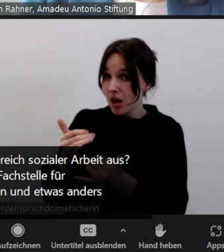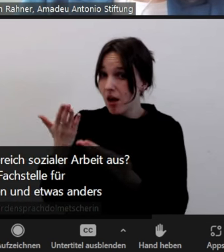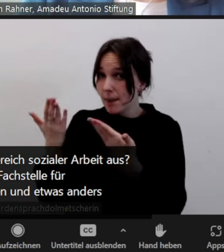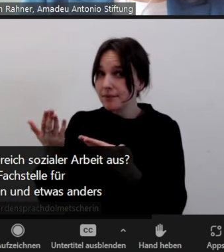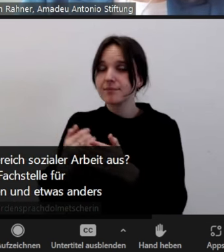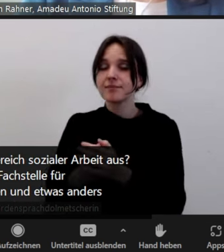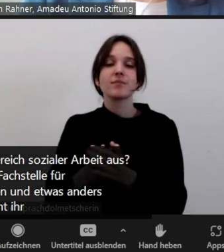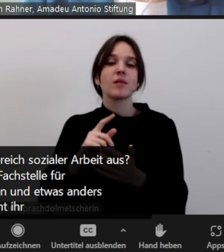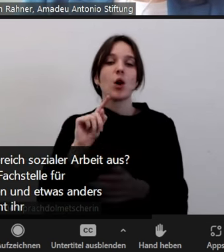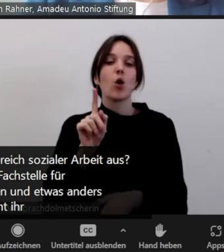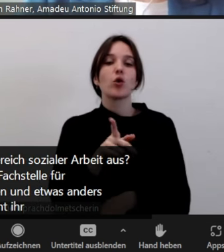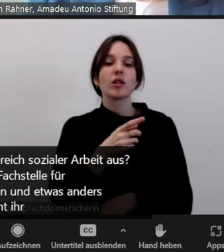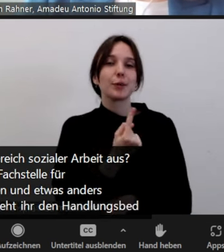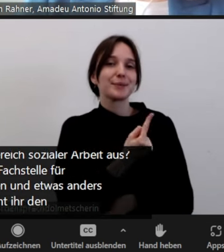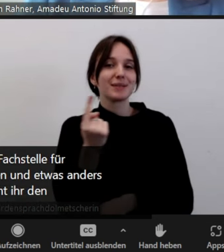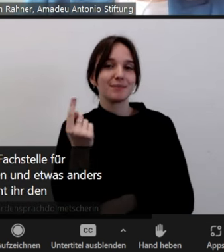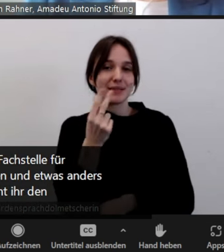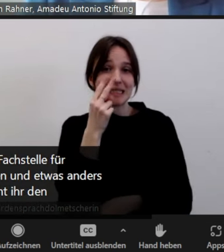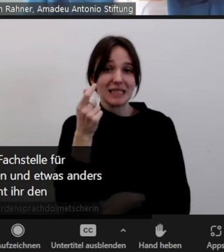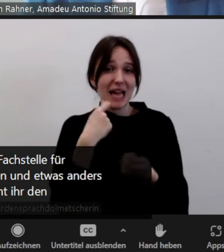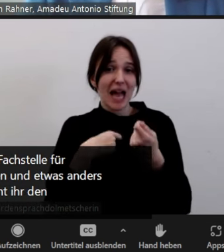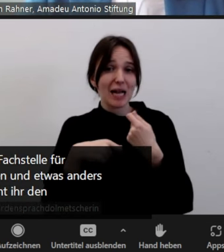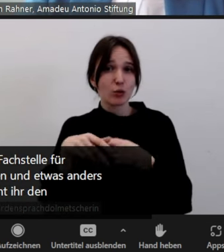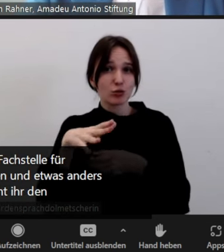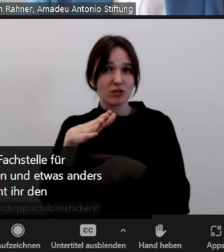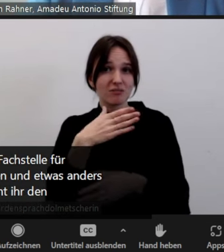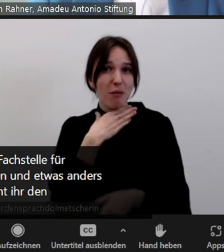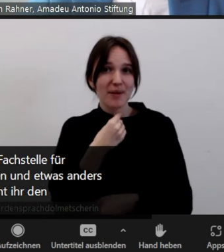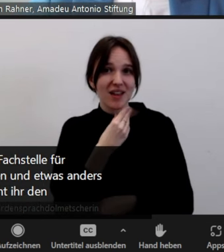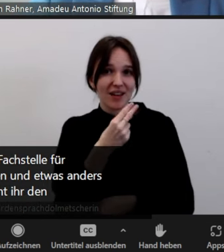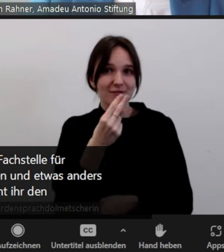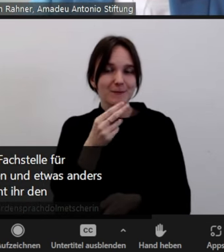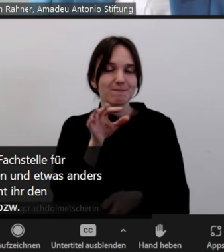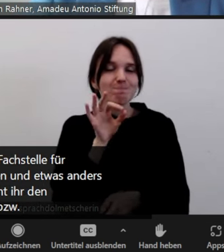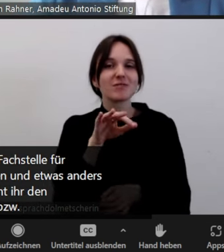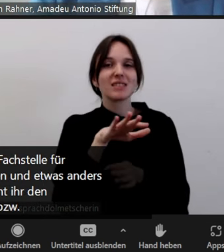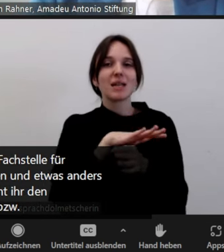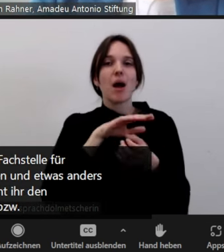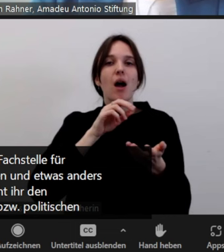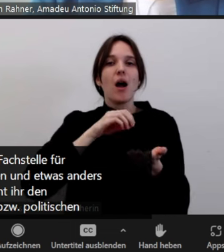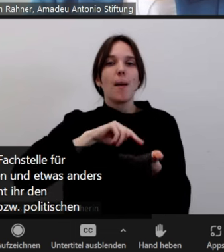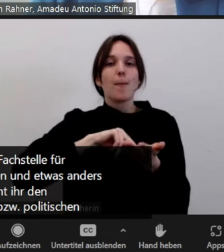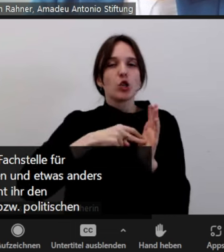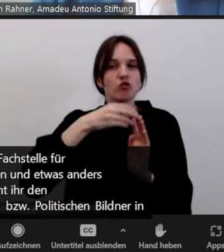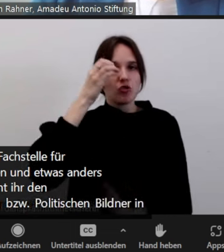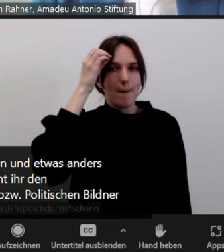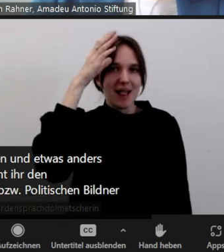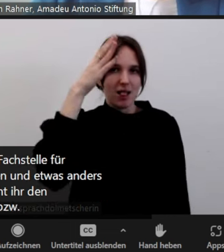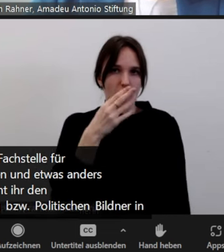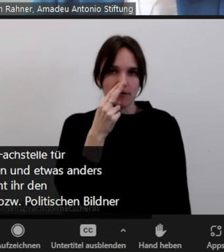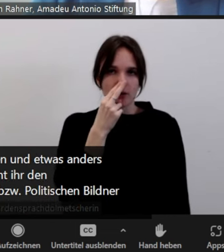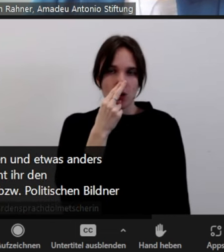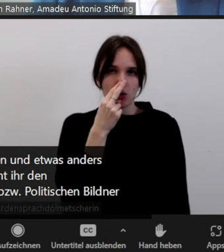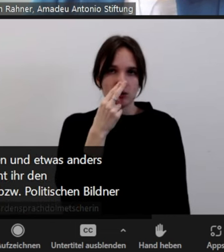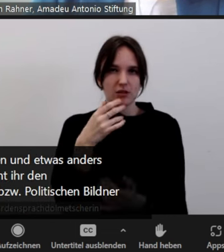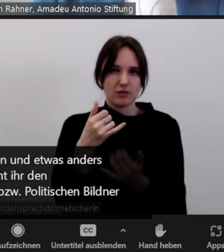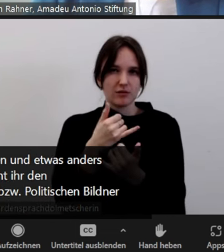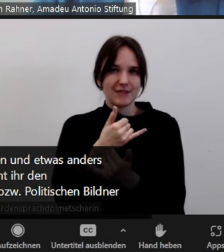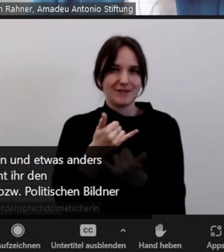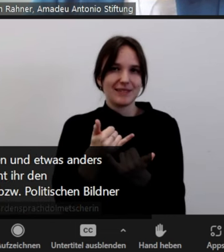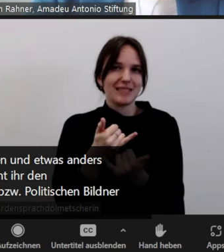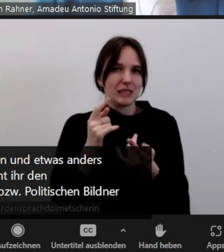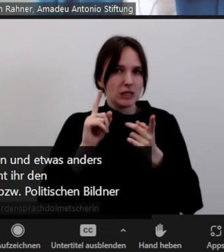und inwiefern seht ihr den Handlungsbedarf bei der politischen Bildung beziehungsweise politischen BildnerInnen? Also wie sollte